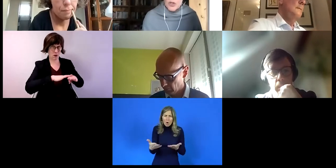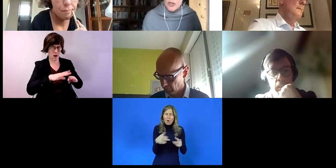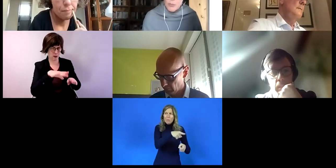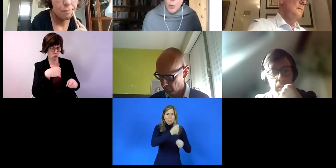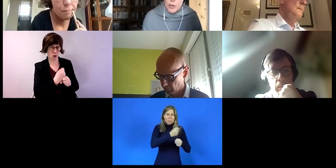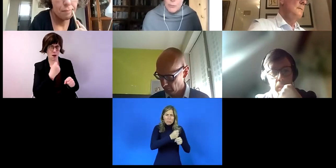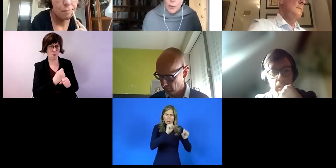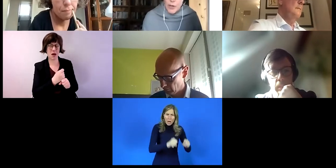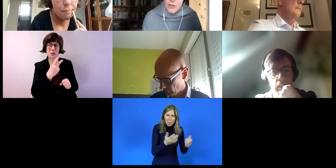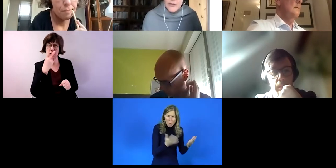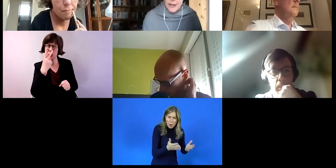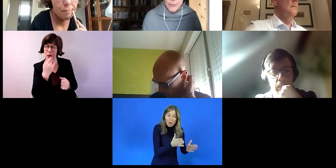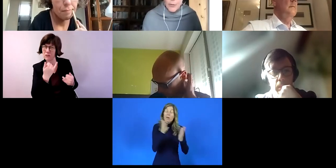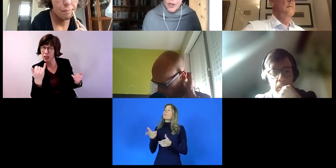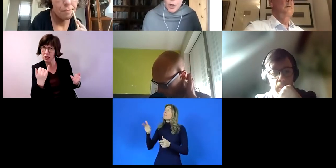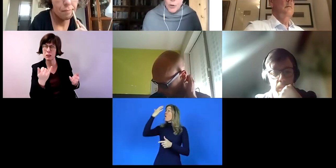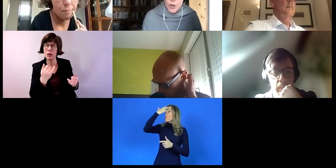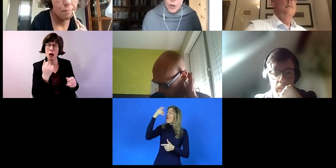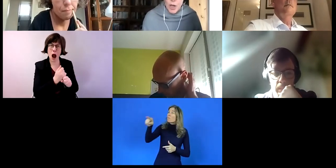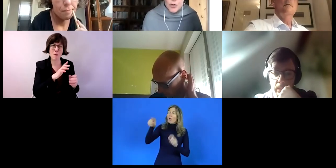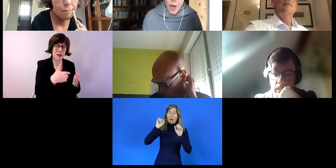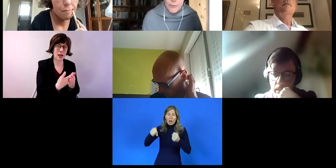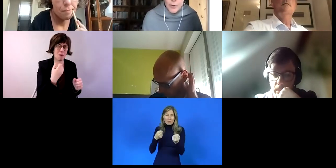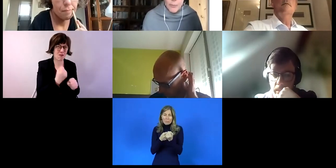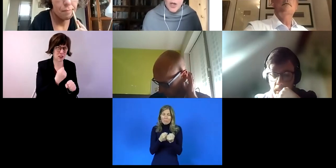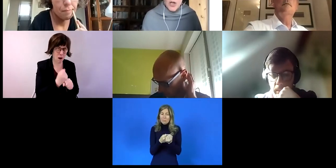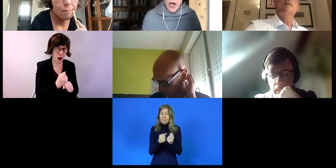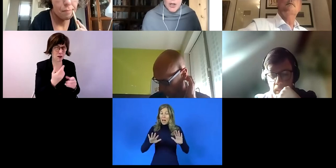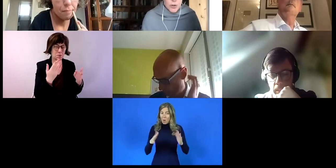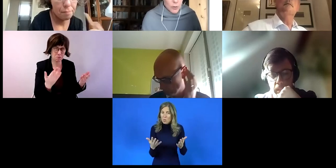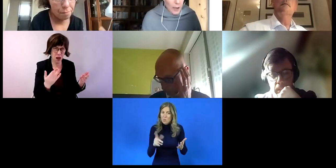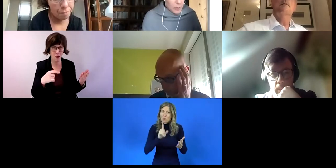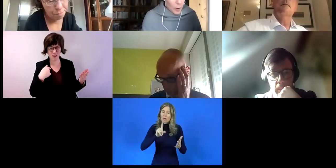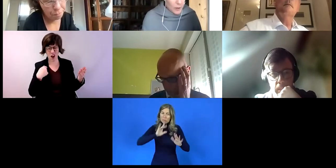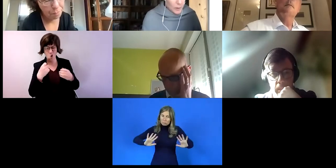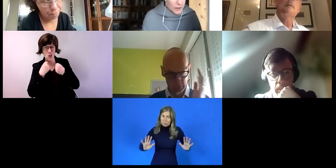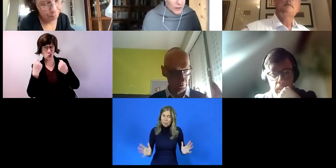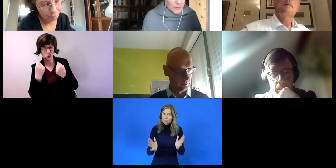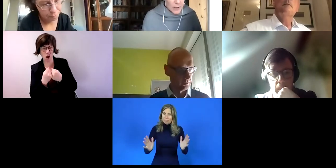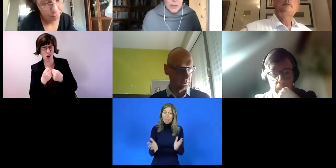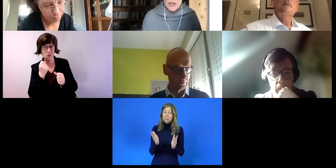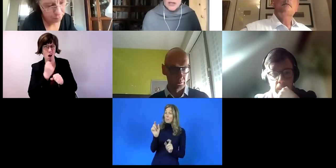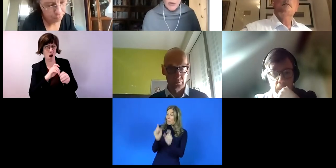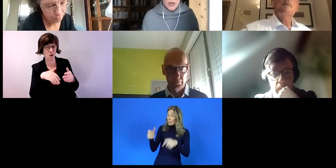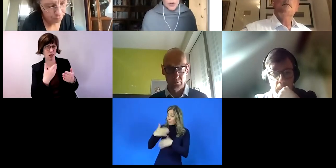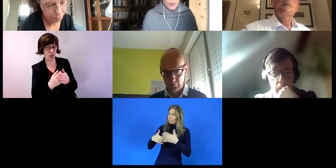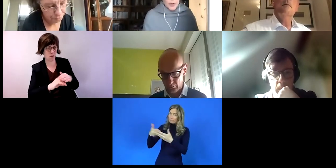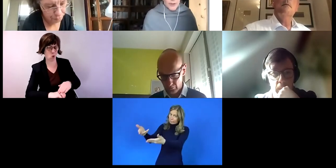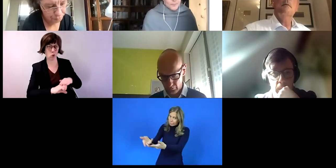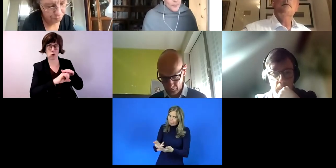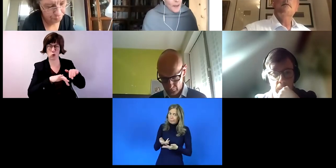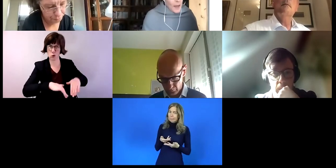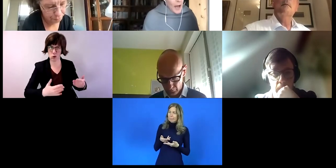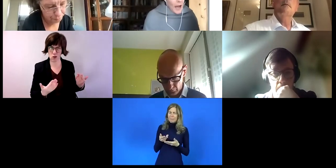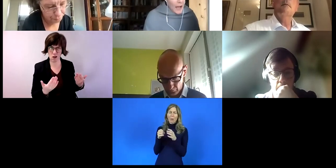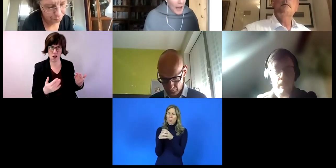um zu schauen, was da die Arbeitgeberinnen und Arbeitgeber machen. Wie aber auch der Staat die Arbeitgeberinnen und Arbeitgeber unterstützen kann und